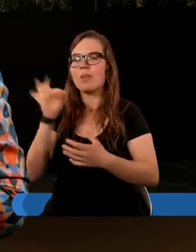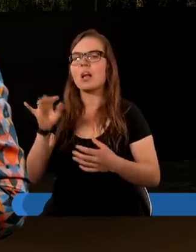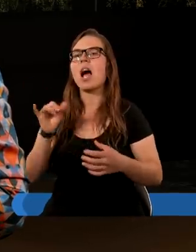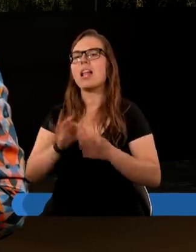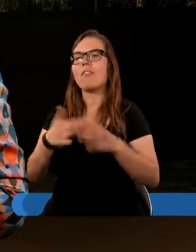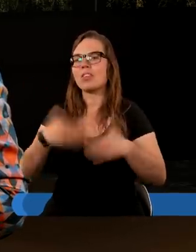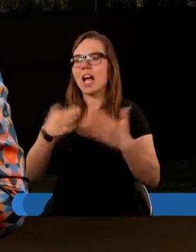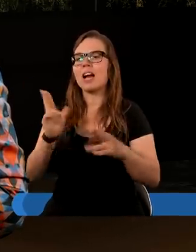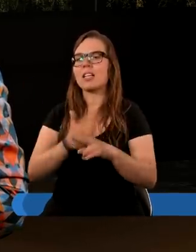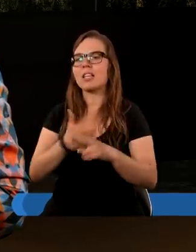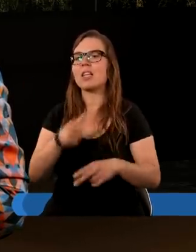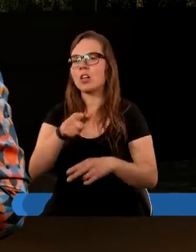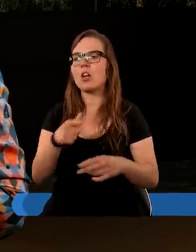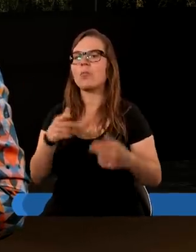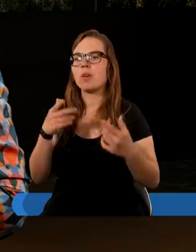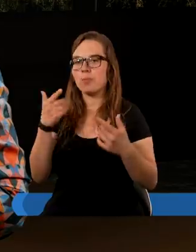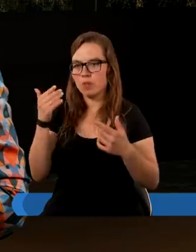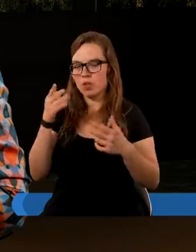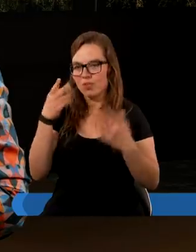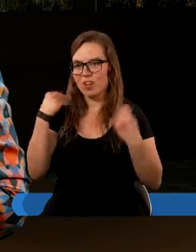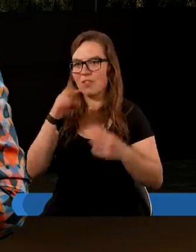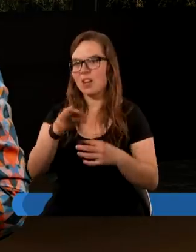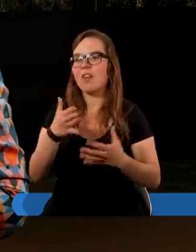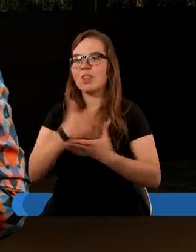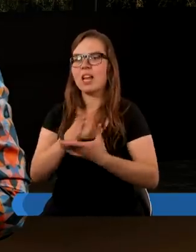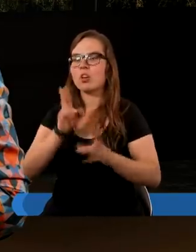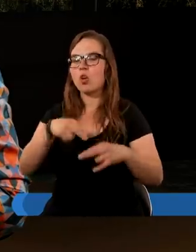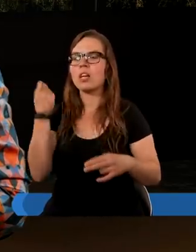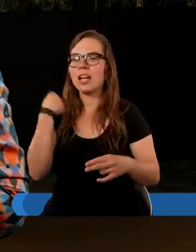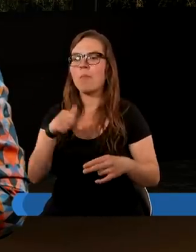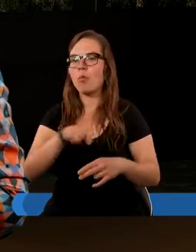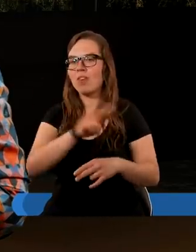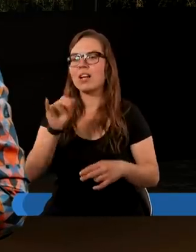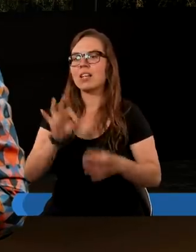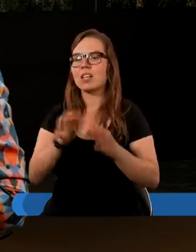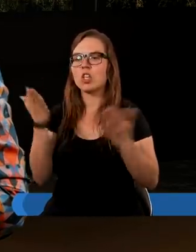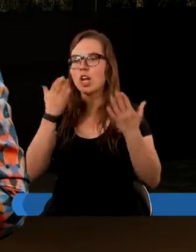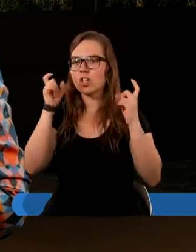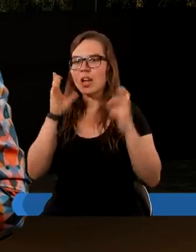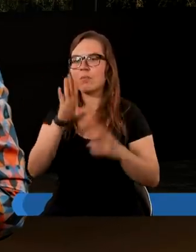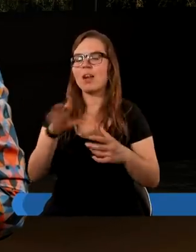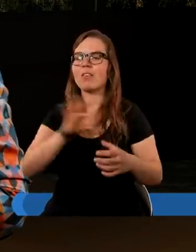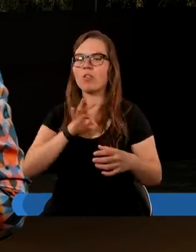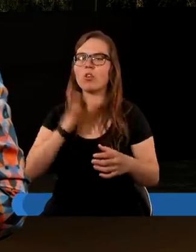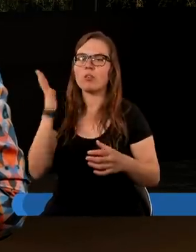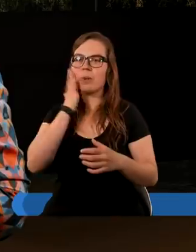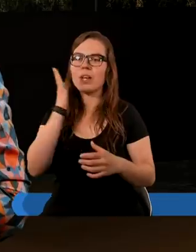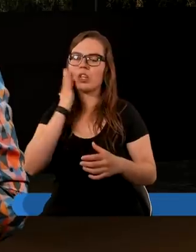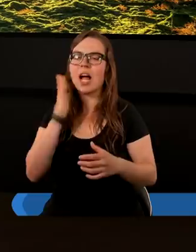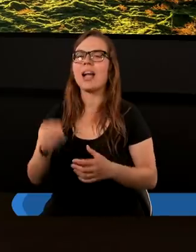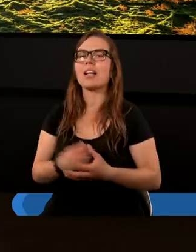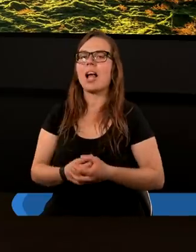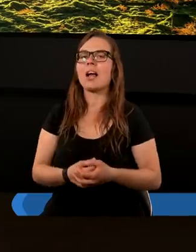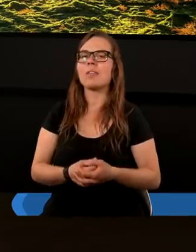nawet w dniach, kiedy antypas, świadek mój wierny został zabity u was, gdzie szatan ma swoje mieszkanie.